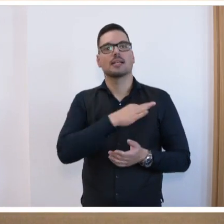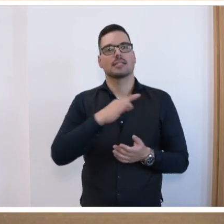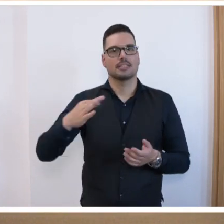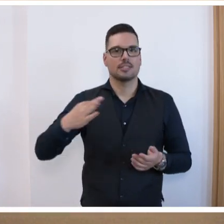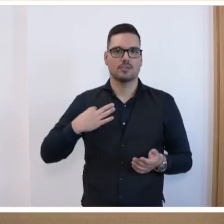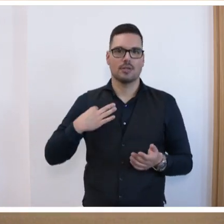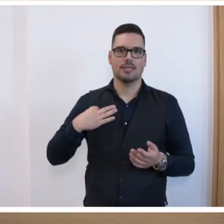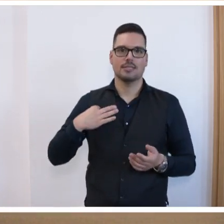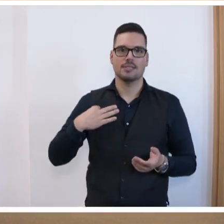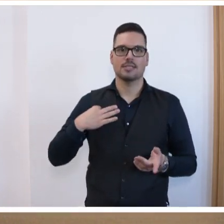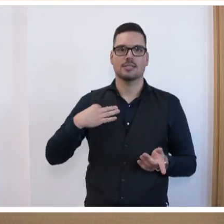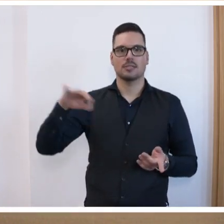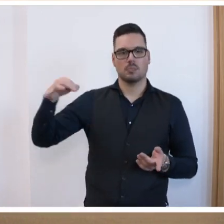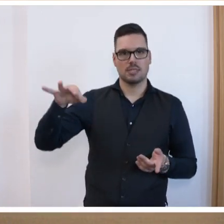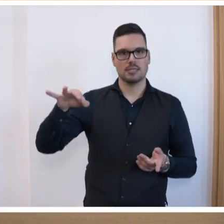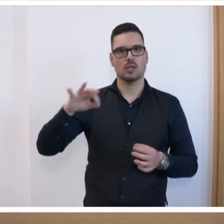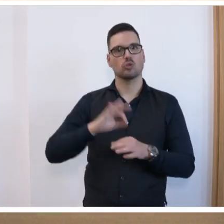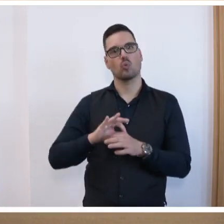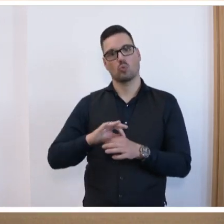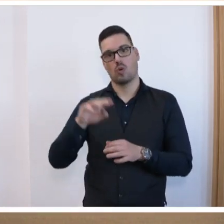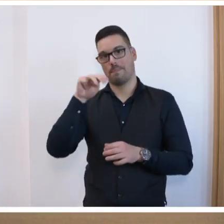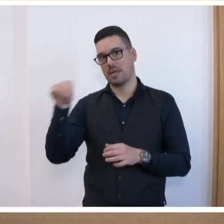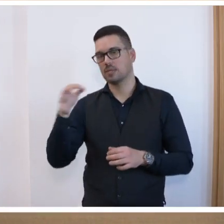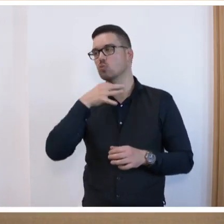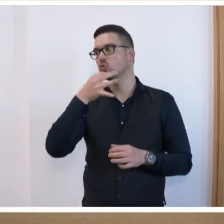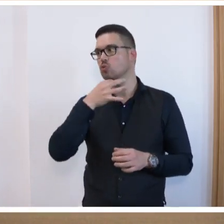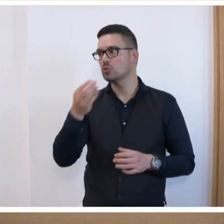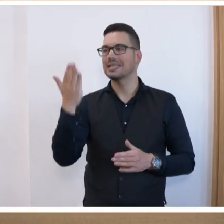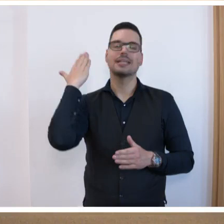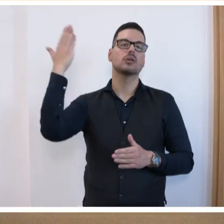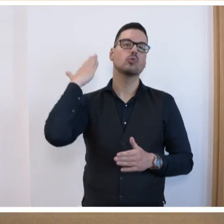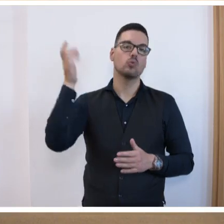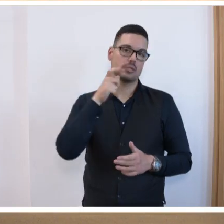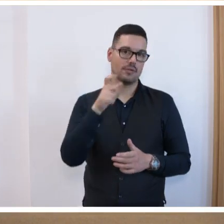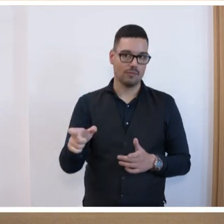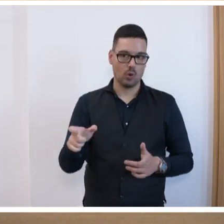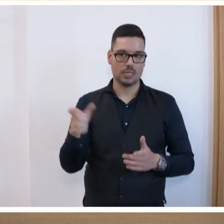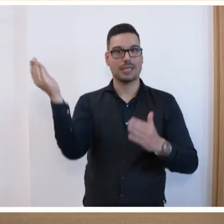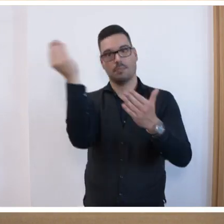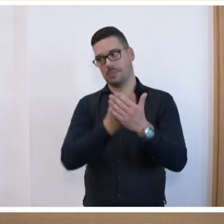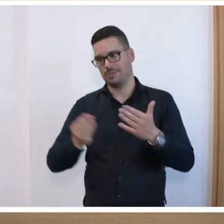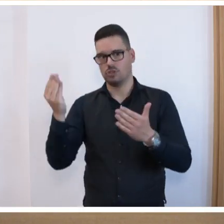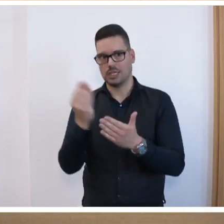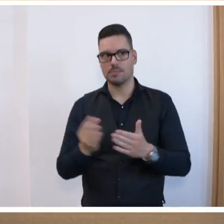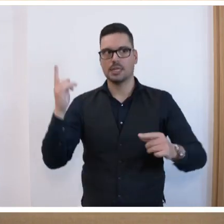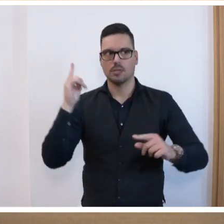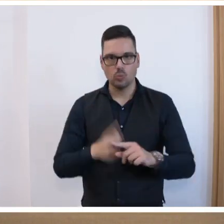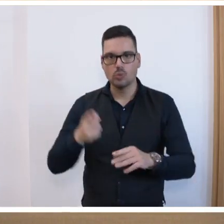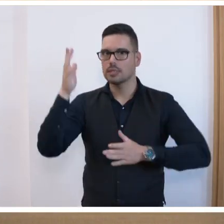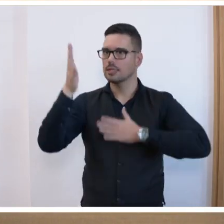Dr. Magnus Jung in seinem Großwort genau das beschrieben und hat auch